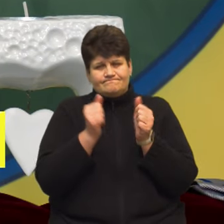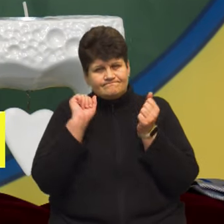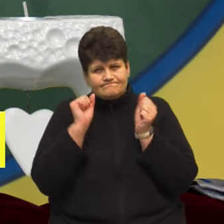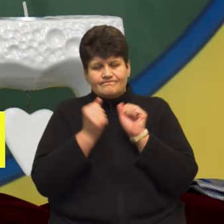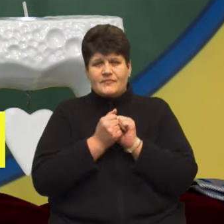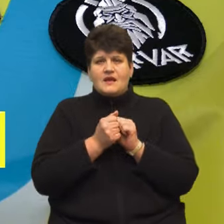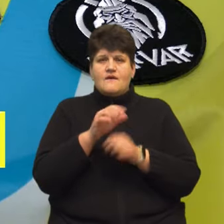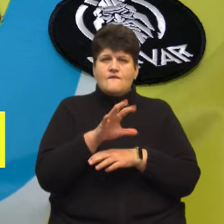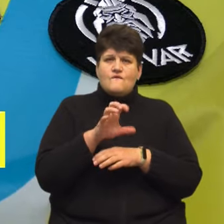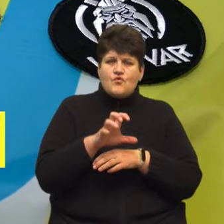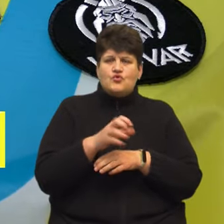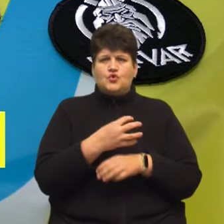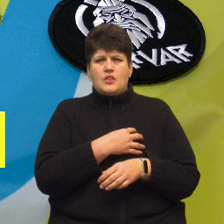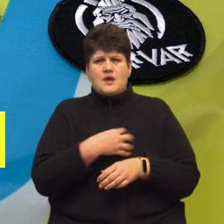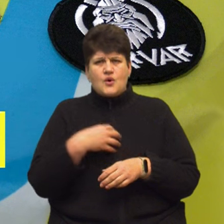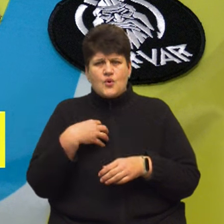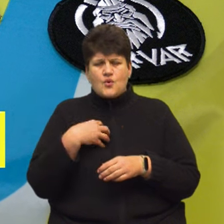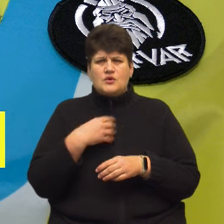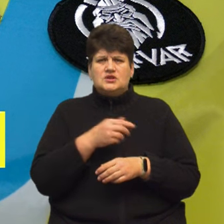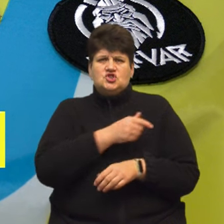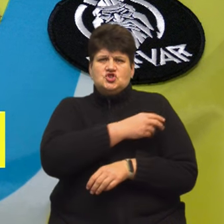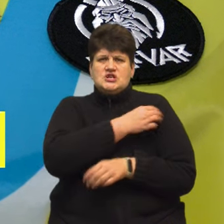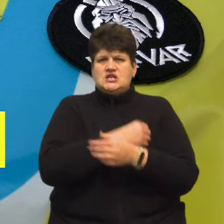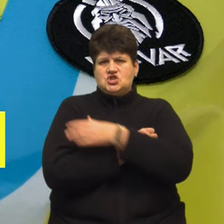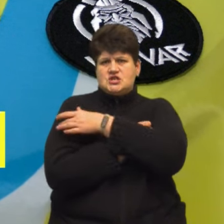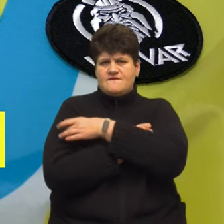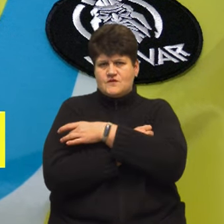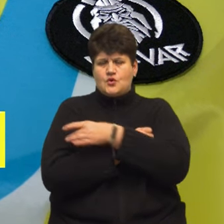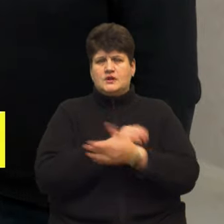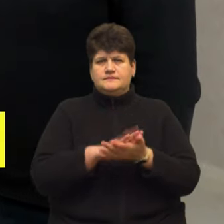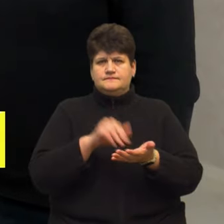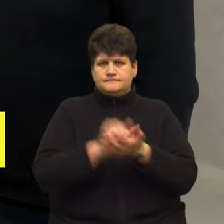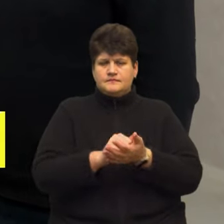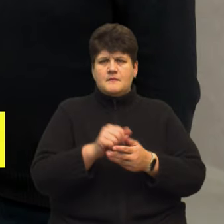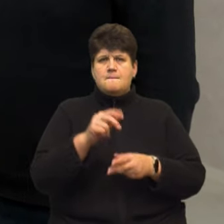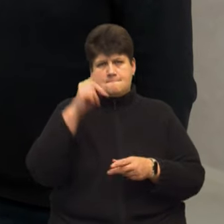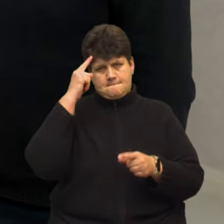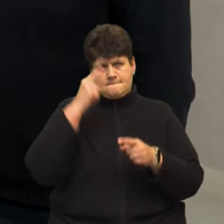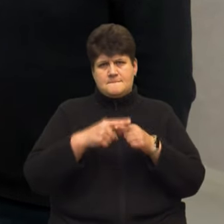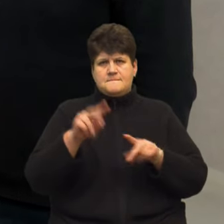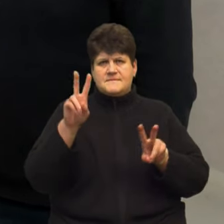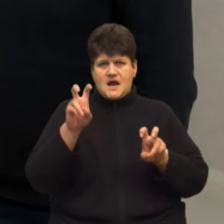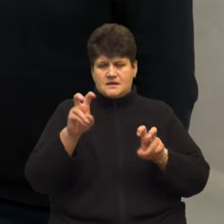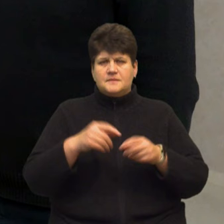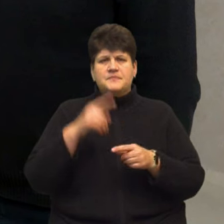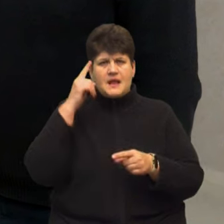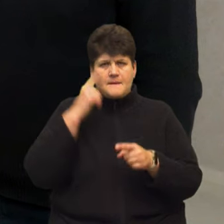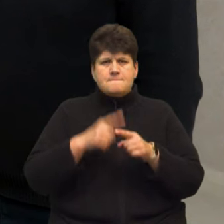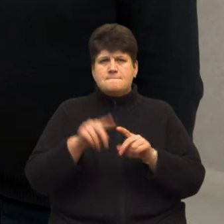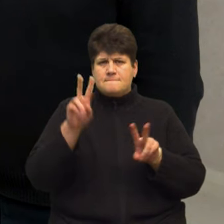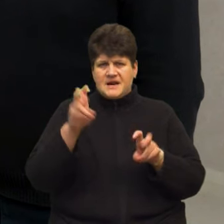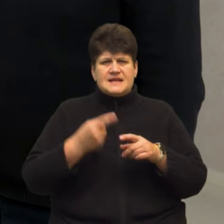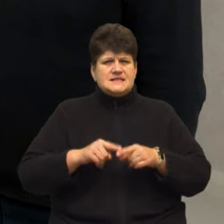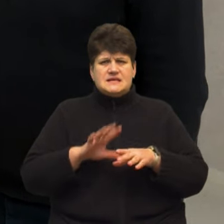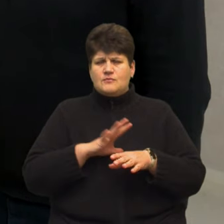нагородами та шевронами сина. Серед них – шеврон із позивним брат. Брат – це не просто був позивний чи